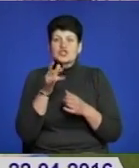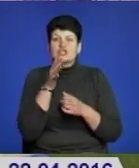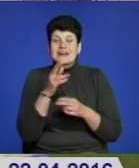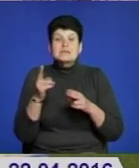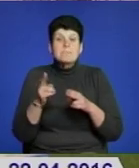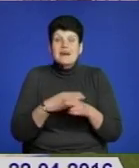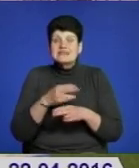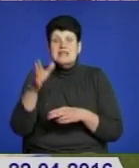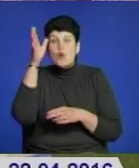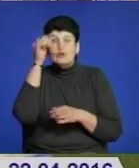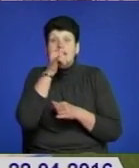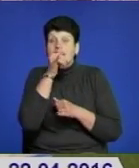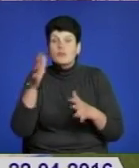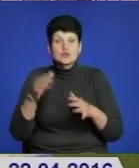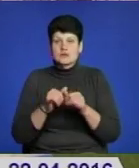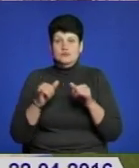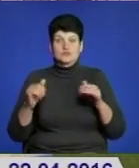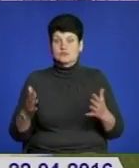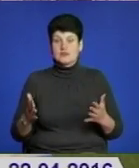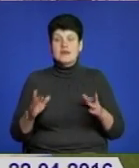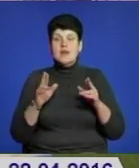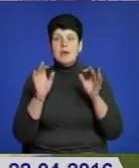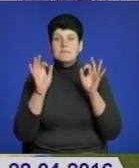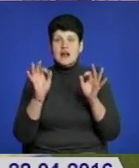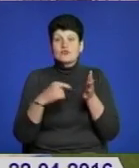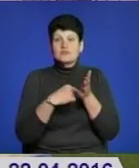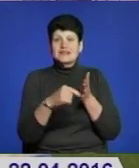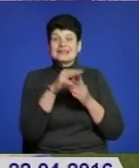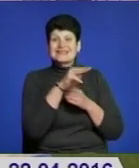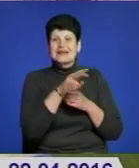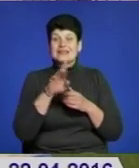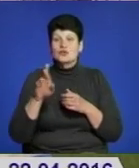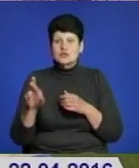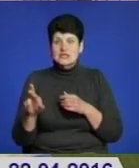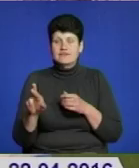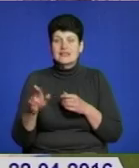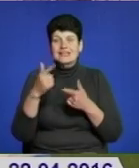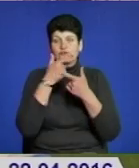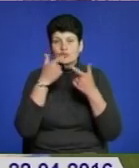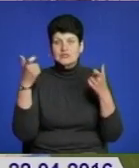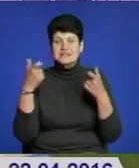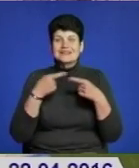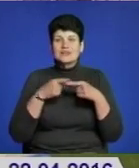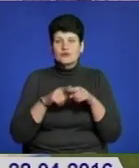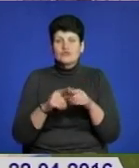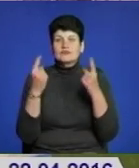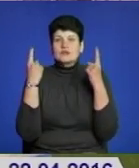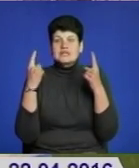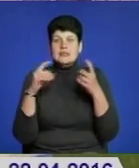науки неможливо рухатися, адже, як правильно відмінила Тетяна Ярославівна, інформаційні технології, глобалізаційні процеси,